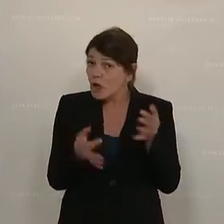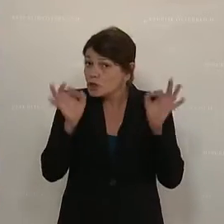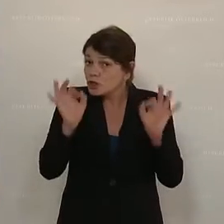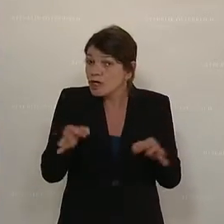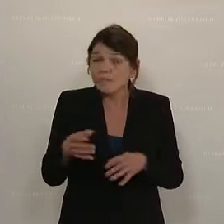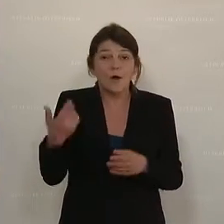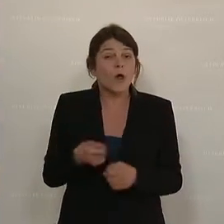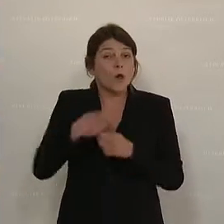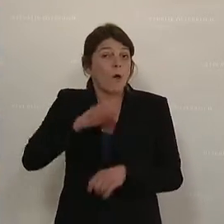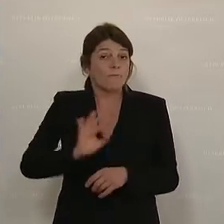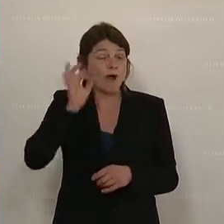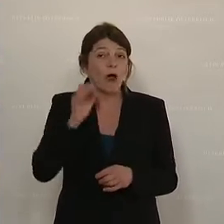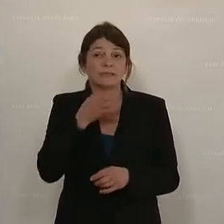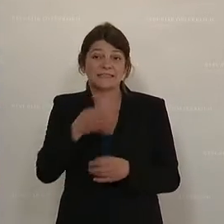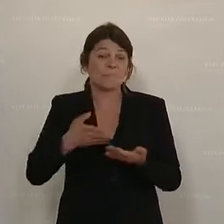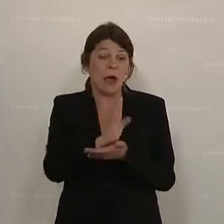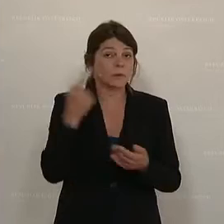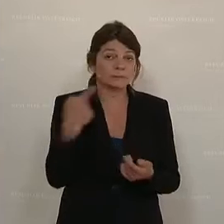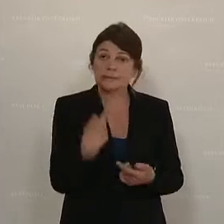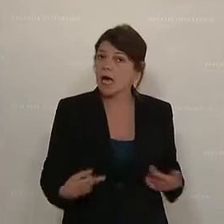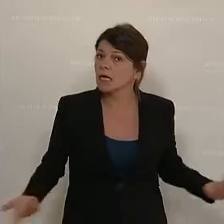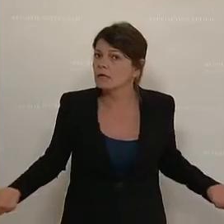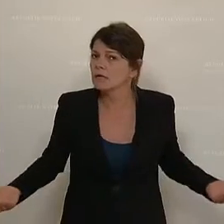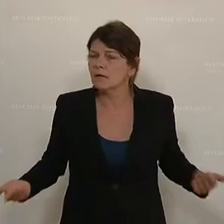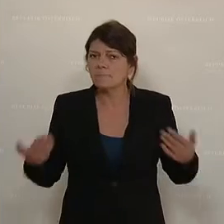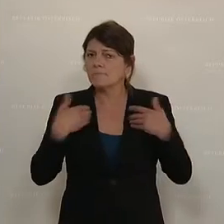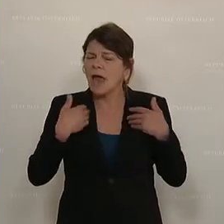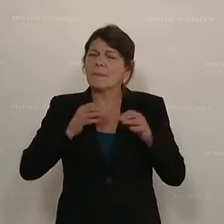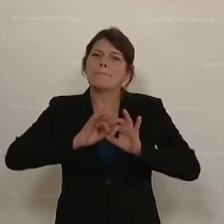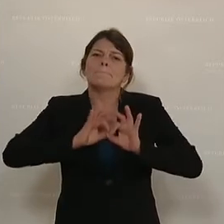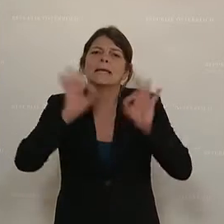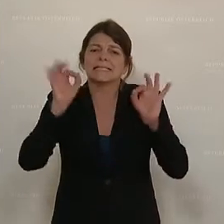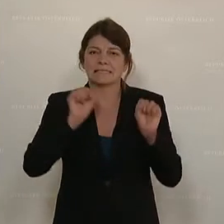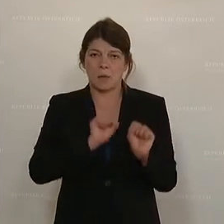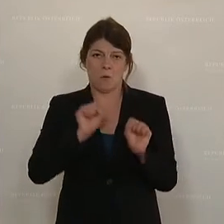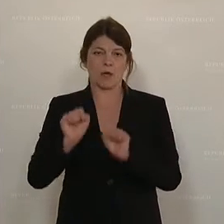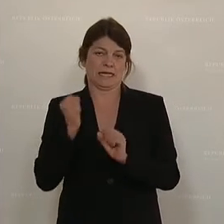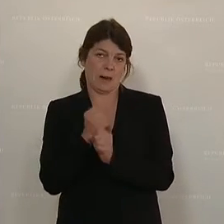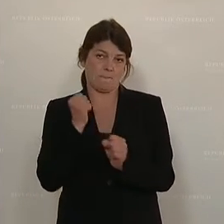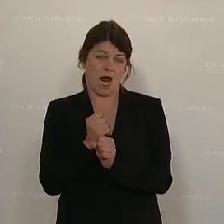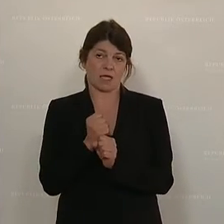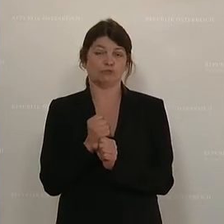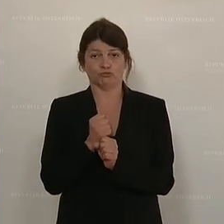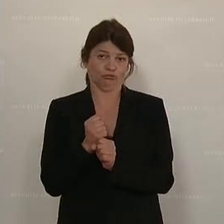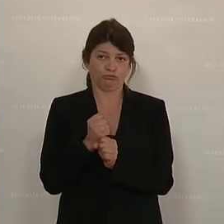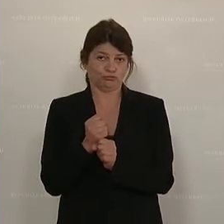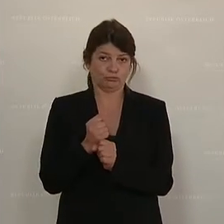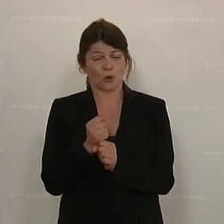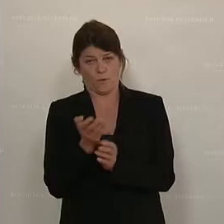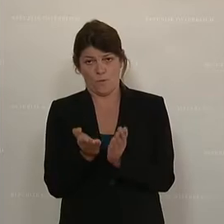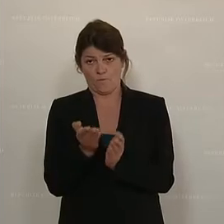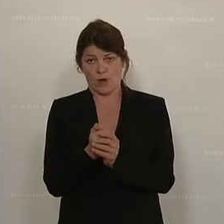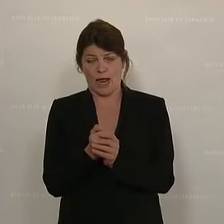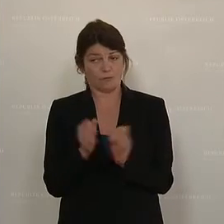Klubobfrau Sigi Mauer gesagt hat, wir haben das Bestmöglichste gegeben. Vielleicht